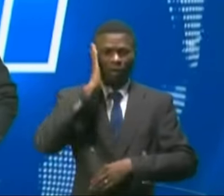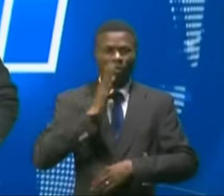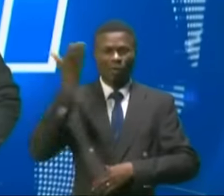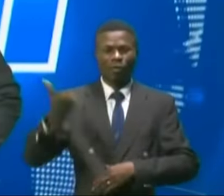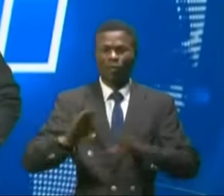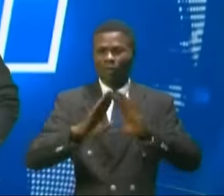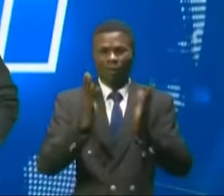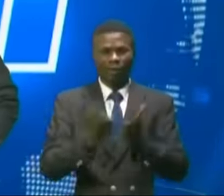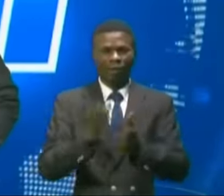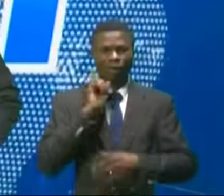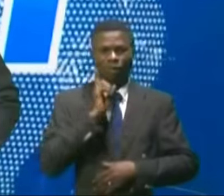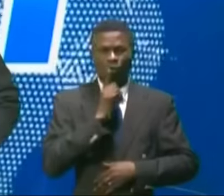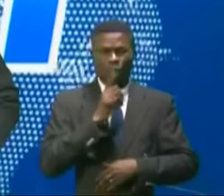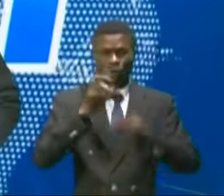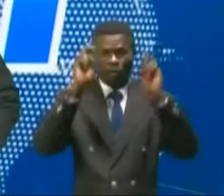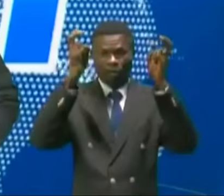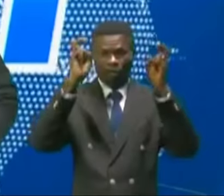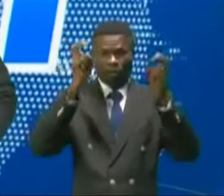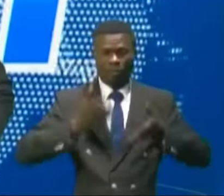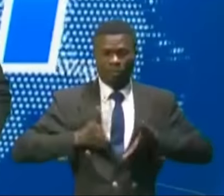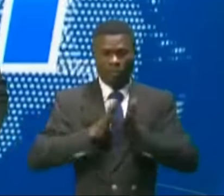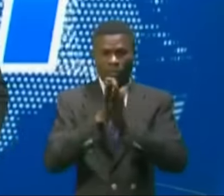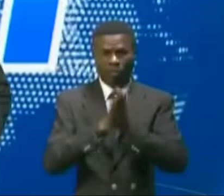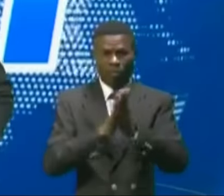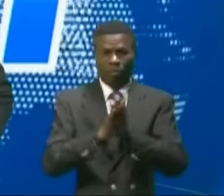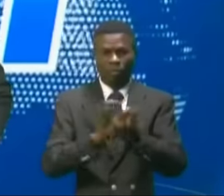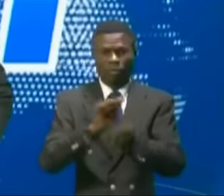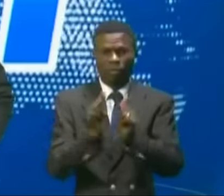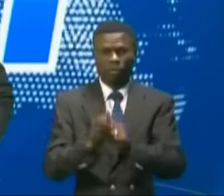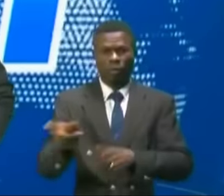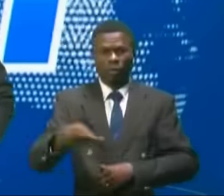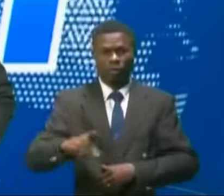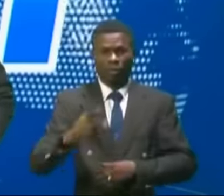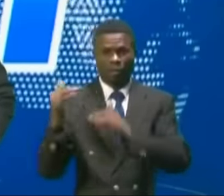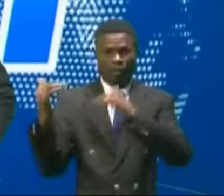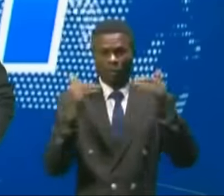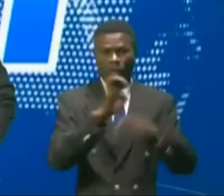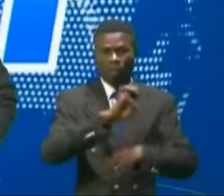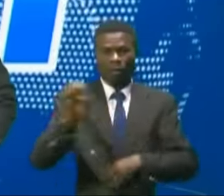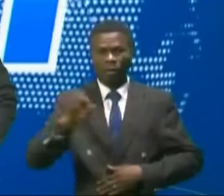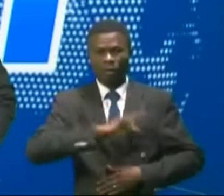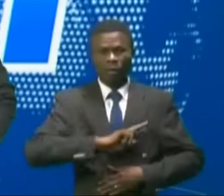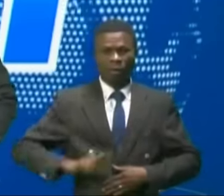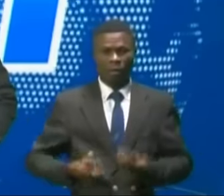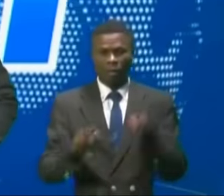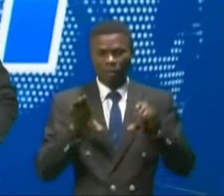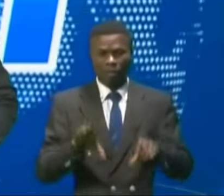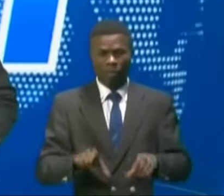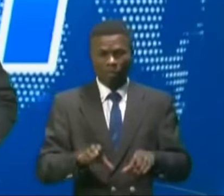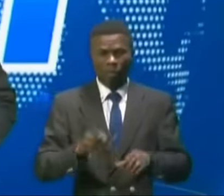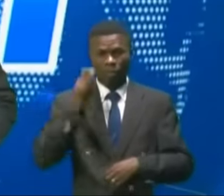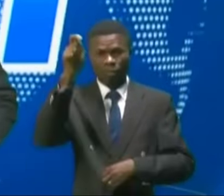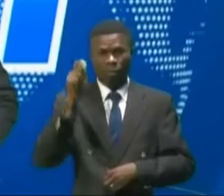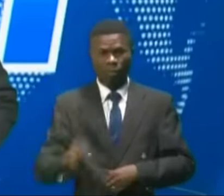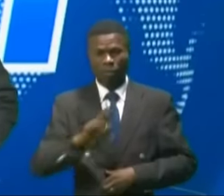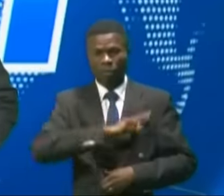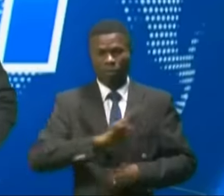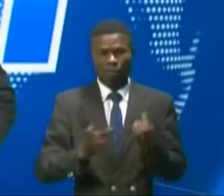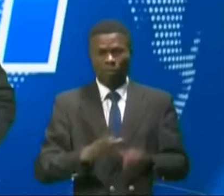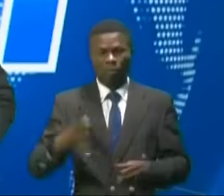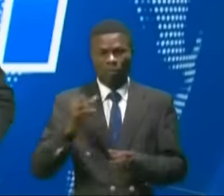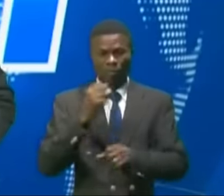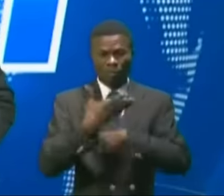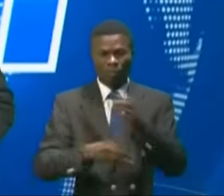à tous. Au sommaire de ces journaux consacrés essentiellement aux provinces guerres dans l'Est de la République démocratique du Congo, les forces armées de la RDC